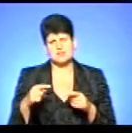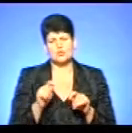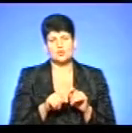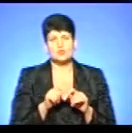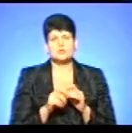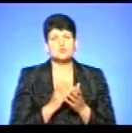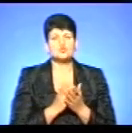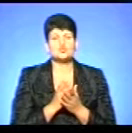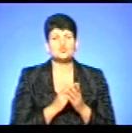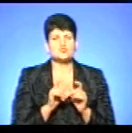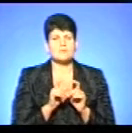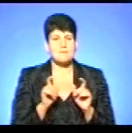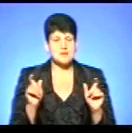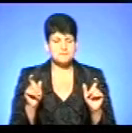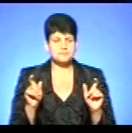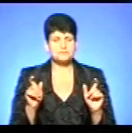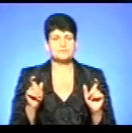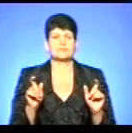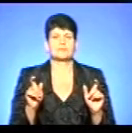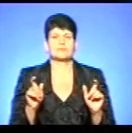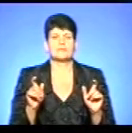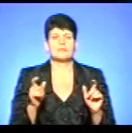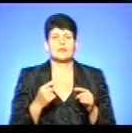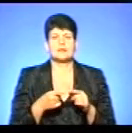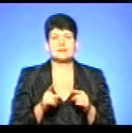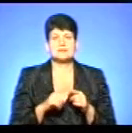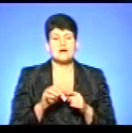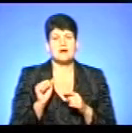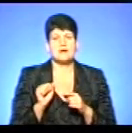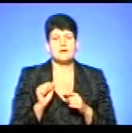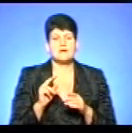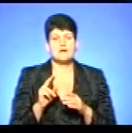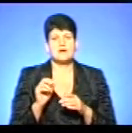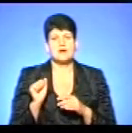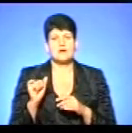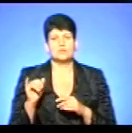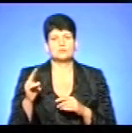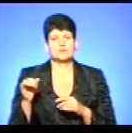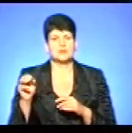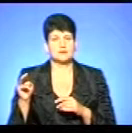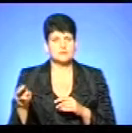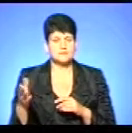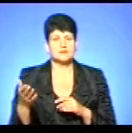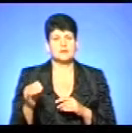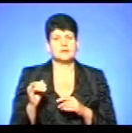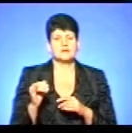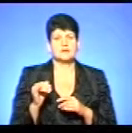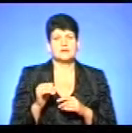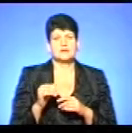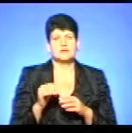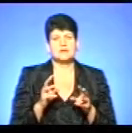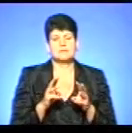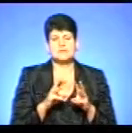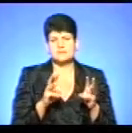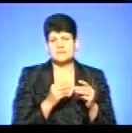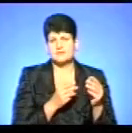службами, це і службою аудиту в Тернопільській області, це і верифікацію Міністерства